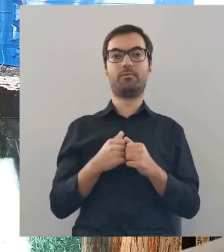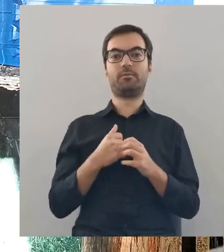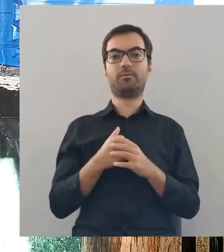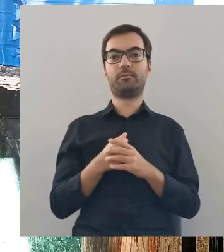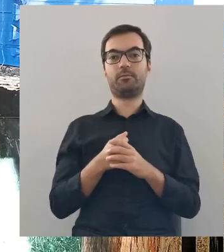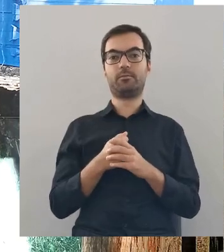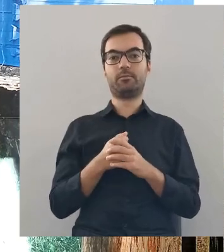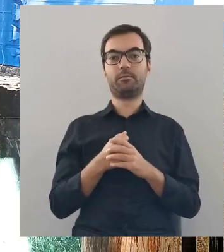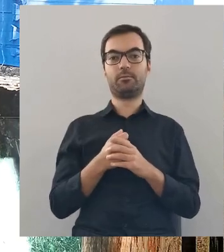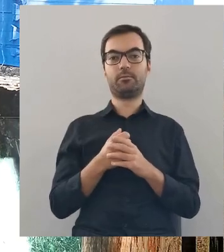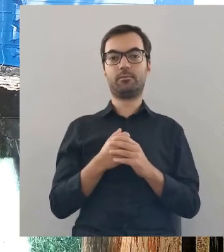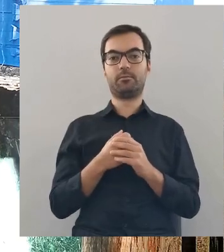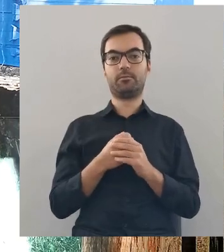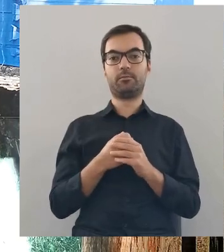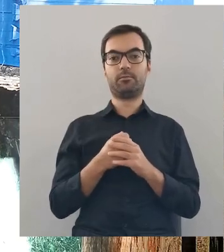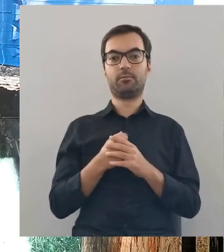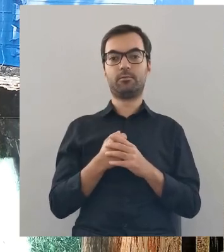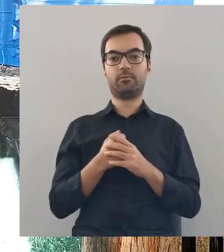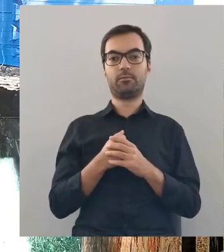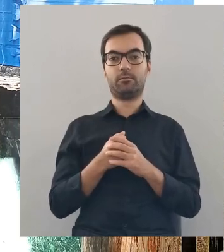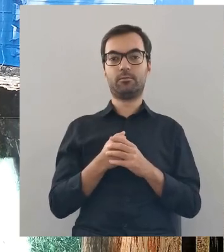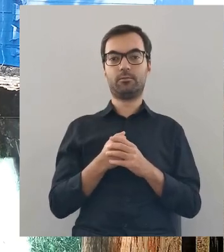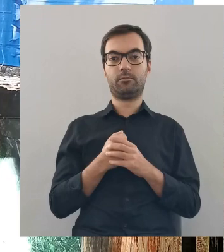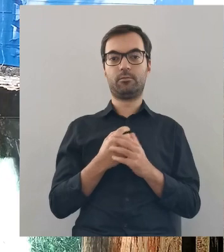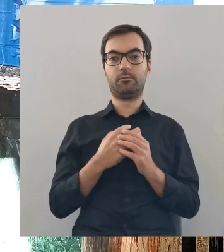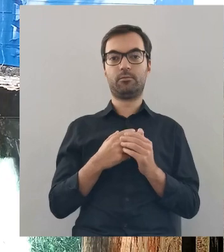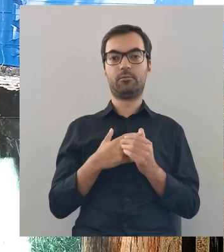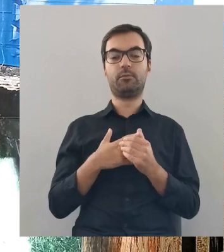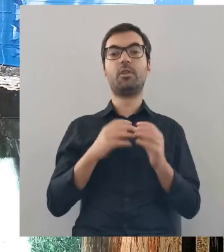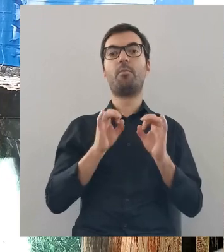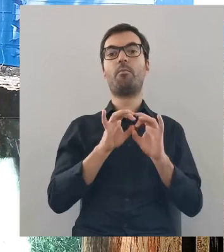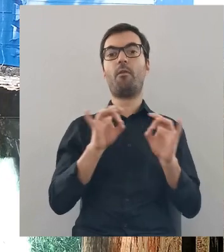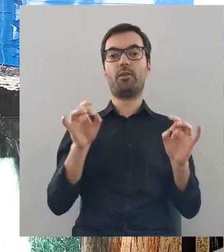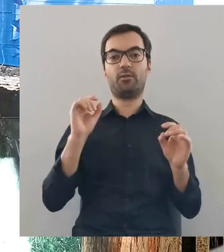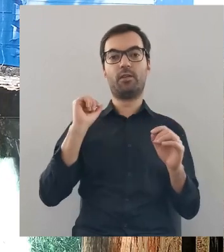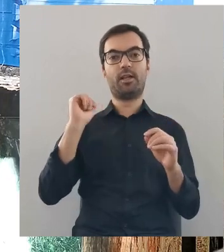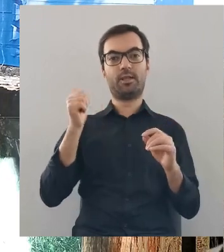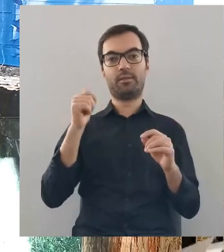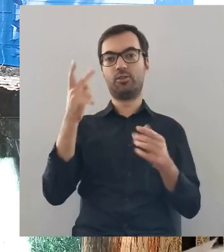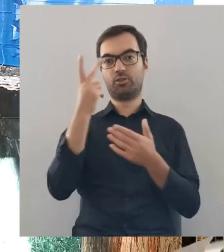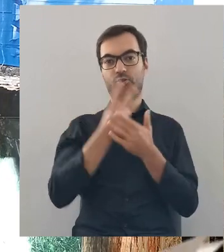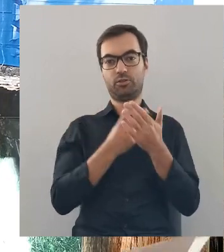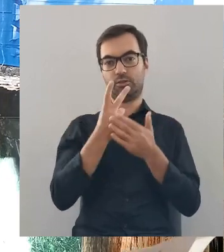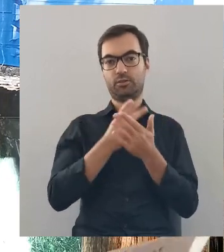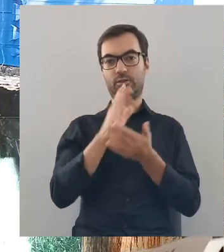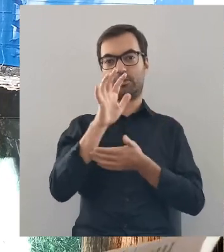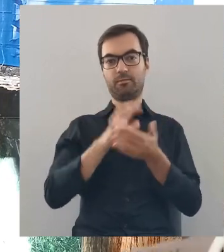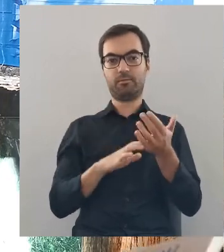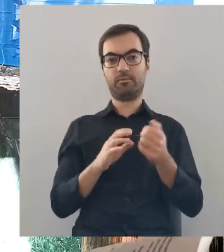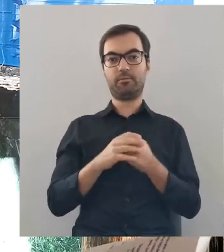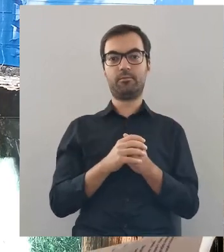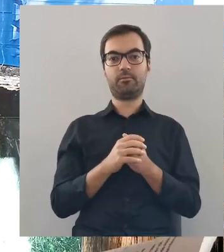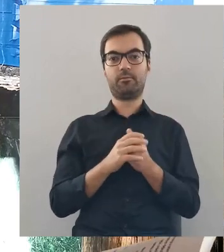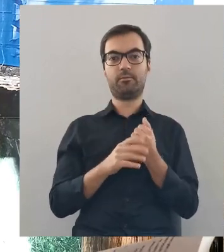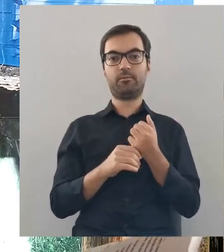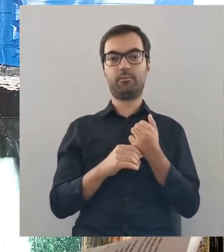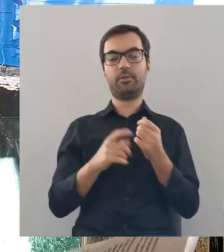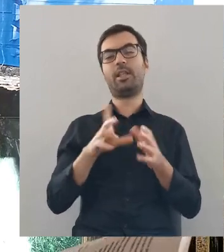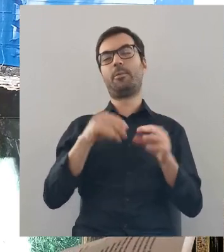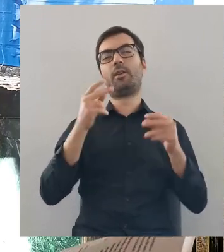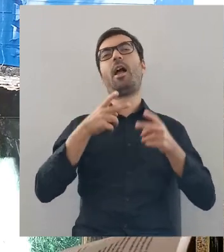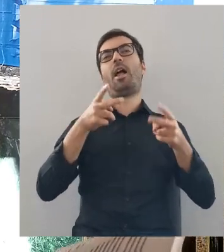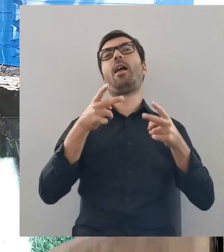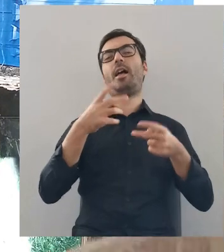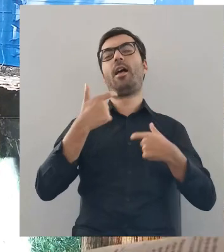obrazów w Polsce. Więc profesorowie doświadczeni, którzy przeczytali te publikacje,